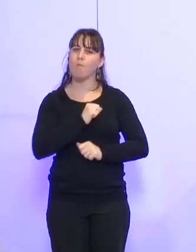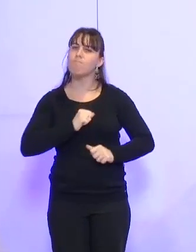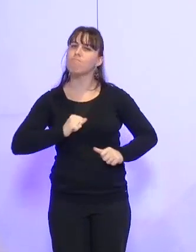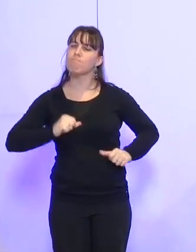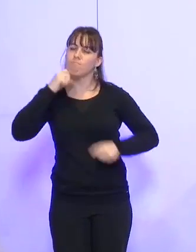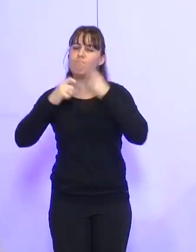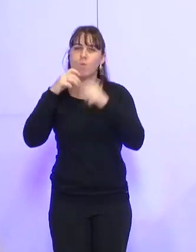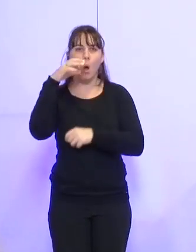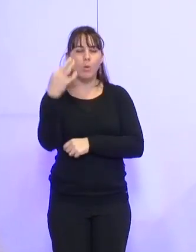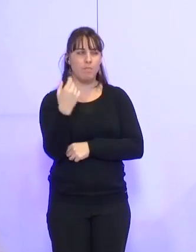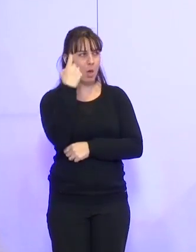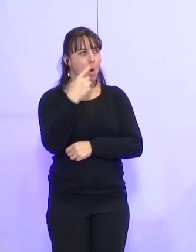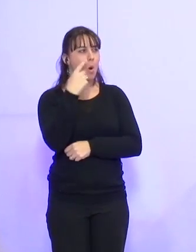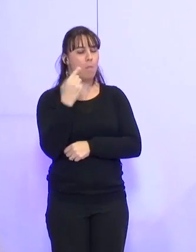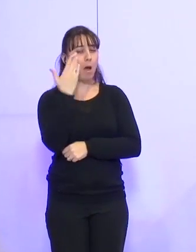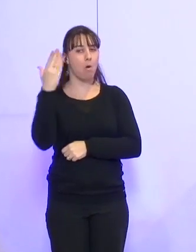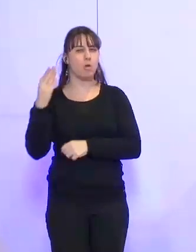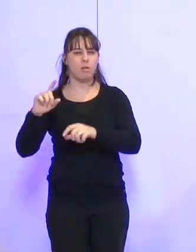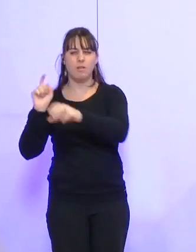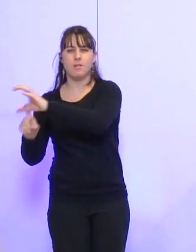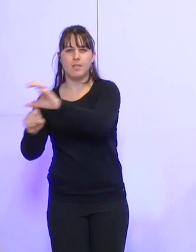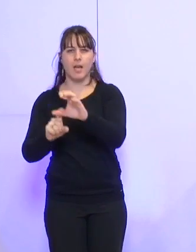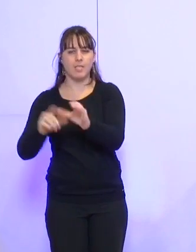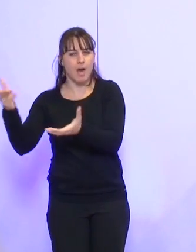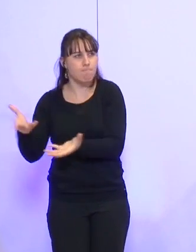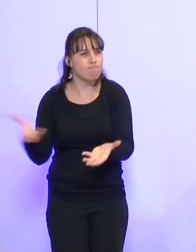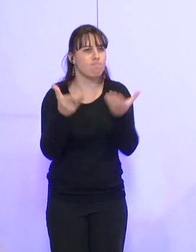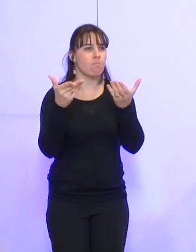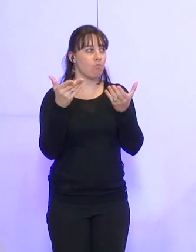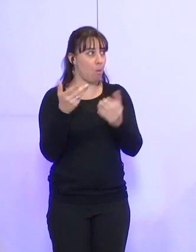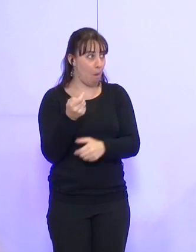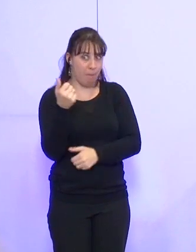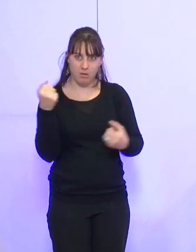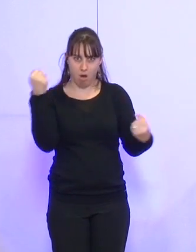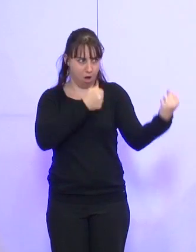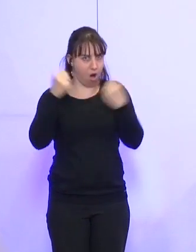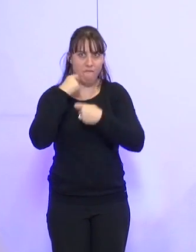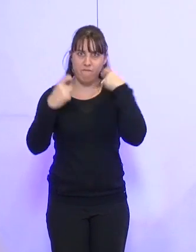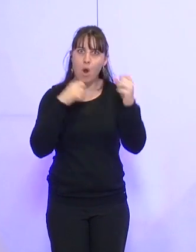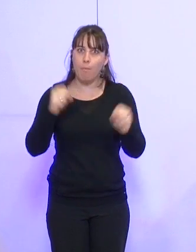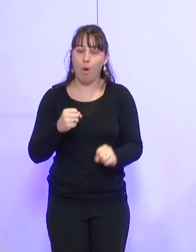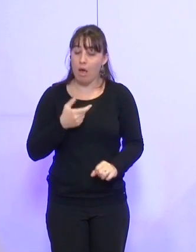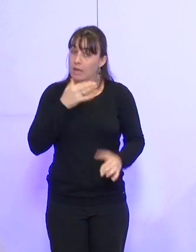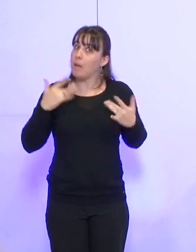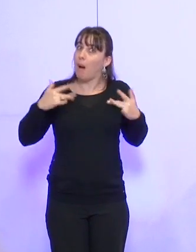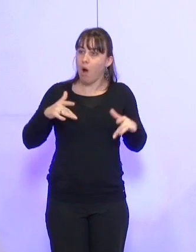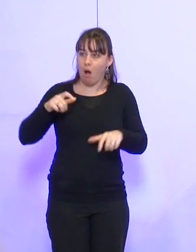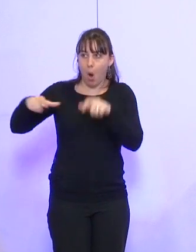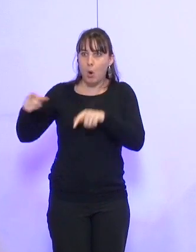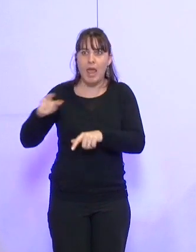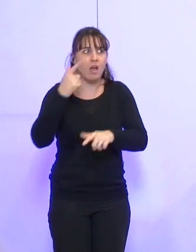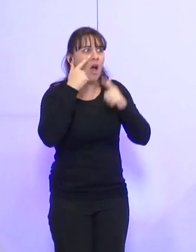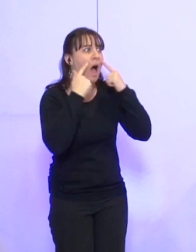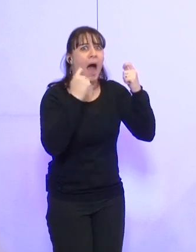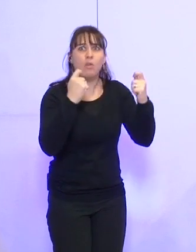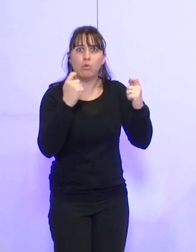aussi qu'ils étaient quand même puissamment soutenus par des syndicats. On a failli en venir aux mains. Ce n pas moi qui l'ai dit. C'est des collègues ici qui ont dit attention,